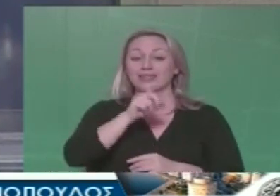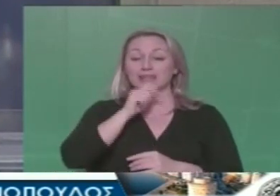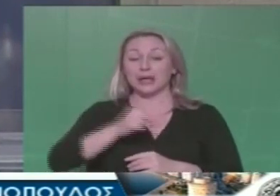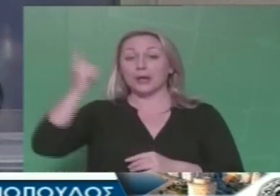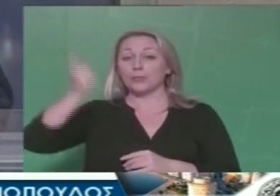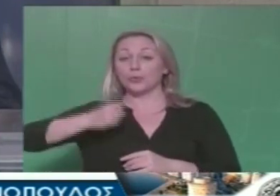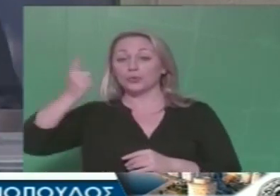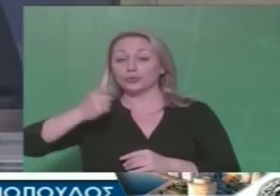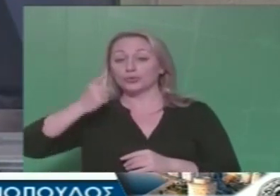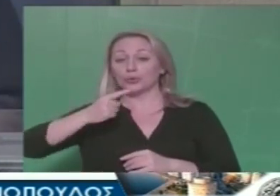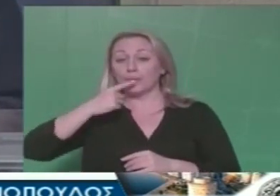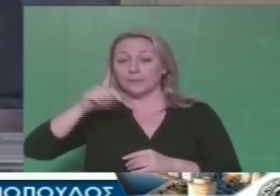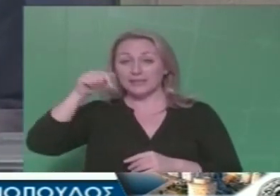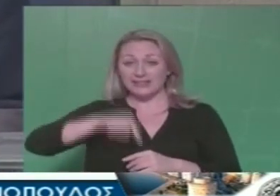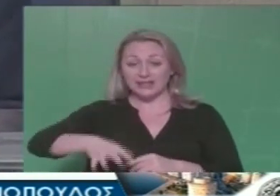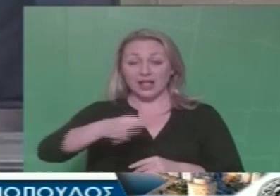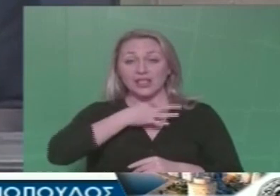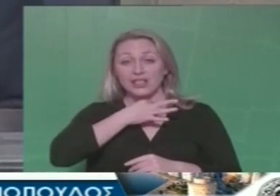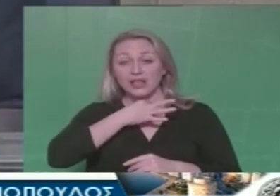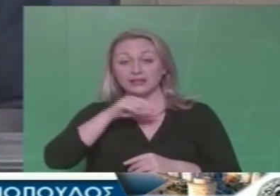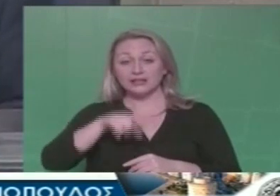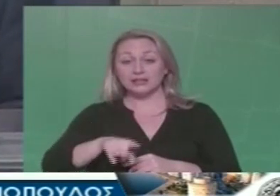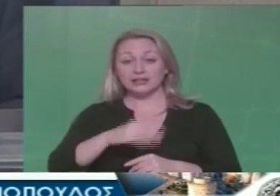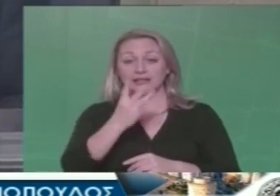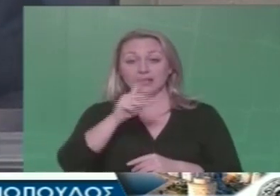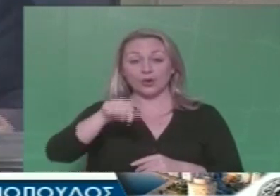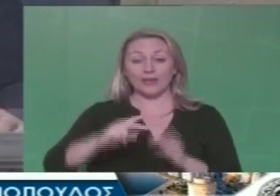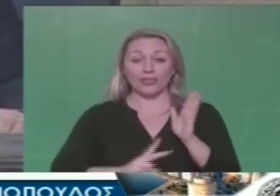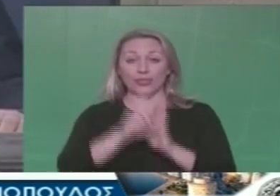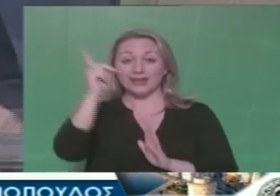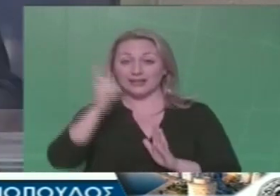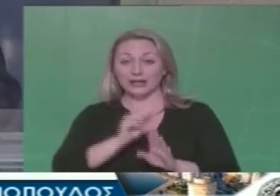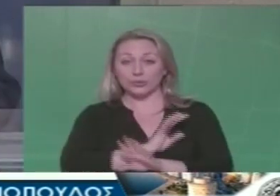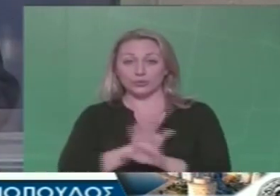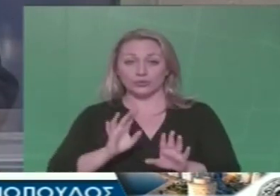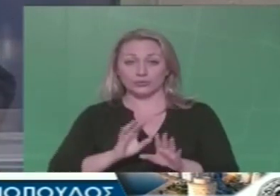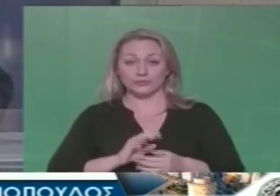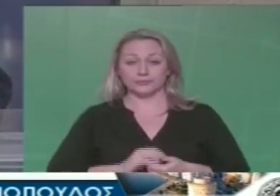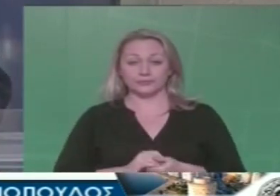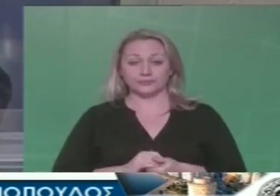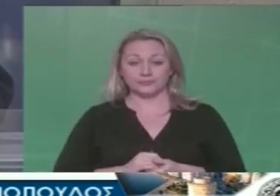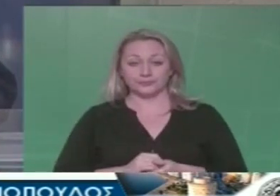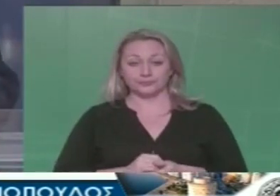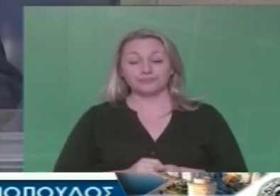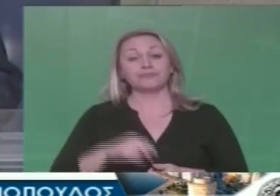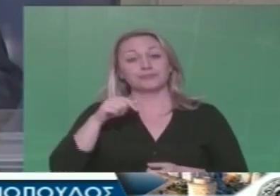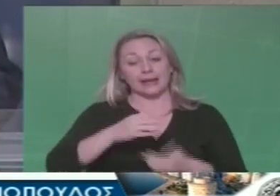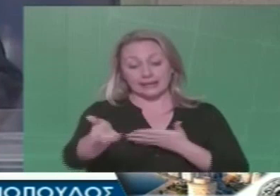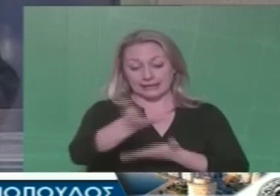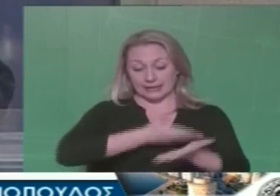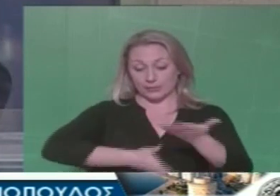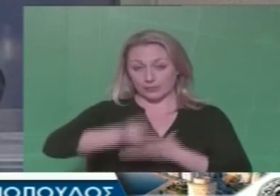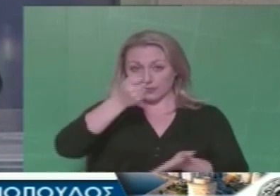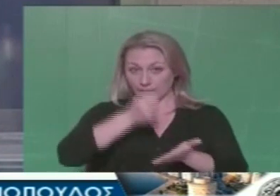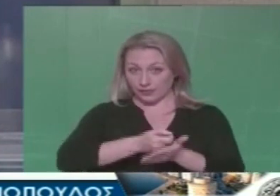κρατικό προϋπολογισμό για τόσο μεγάλες ανάγκες των πόλων, 3,12%. Αυξάνονται τα ανταποδοτικά. Θα μου πείτε,